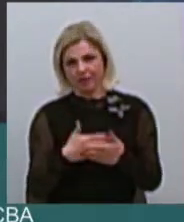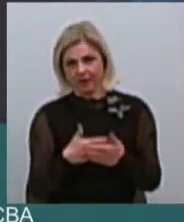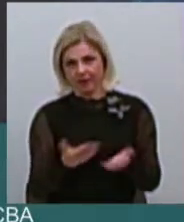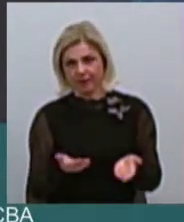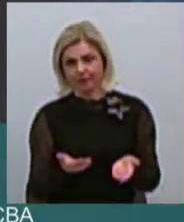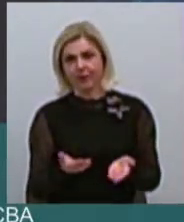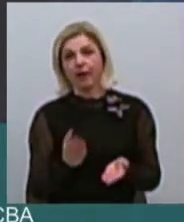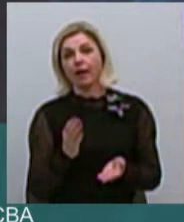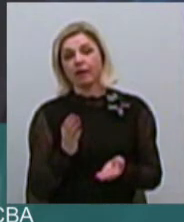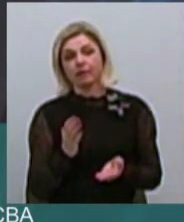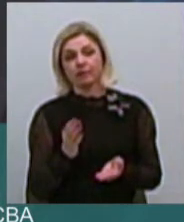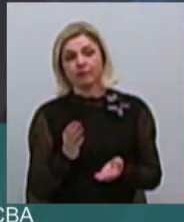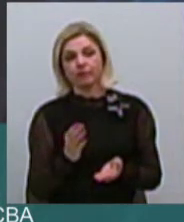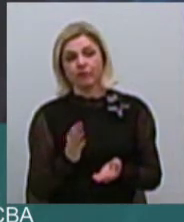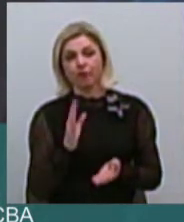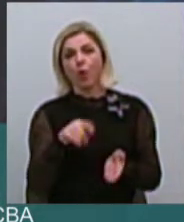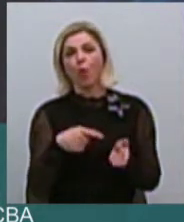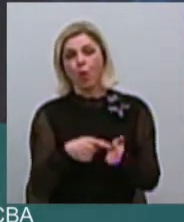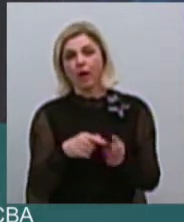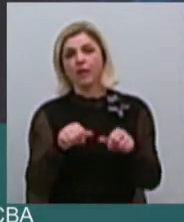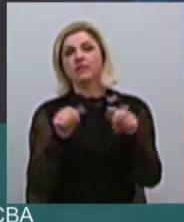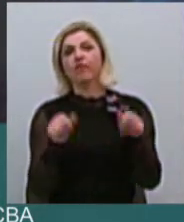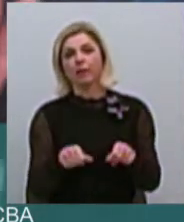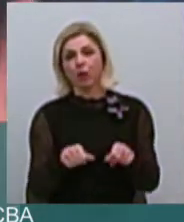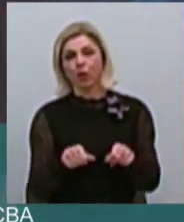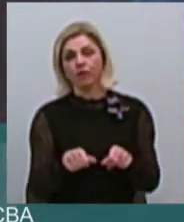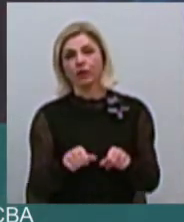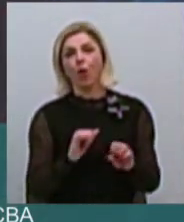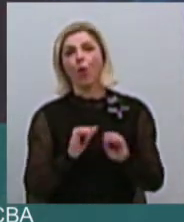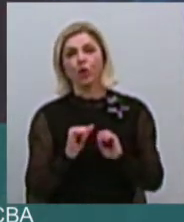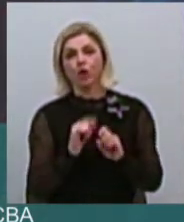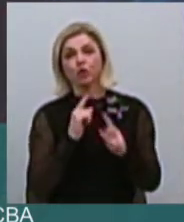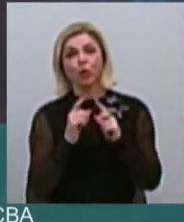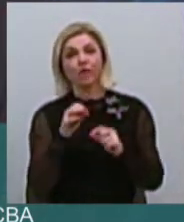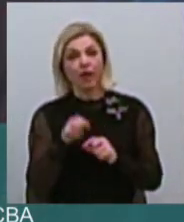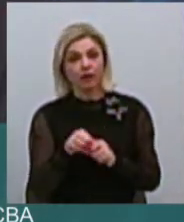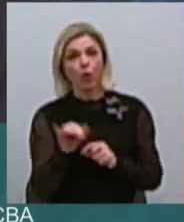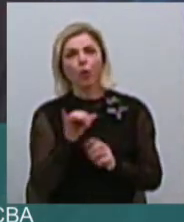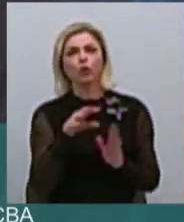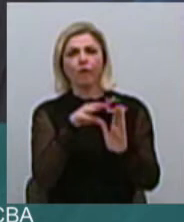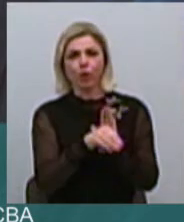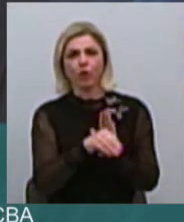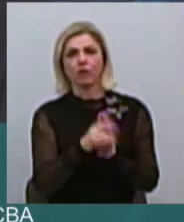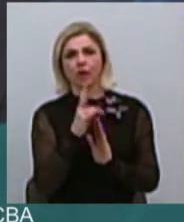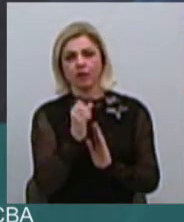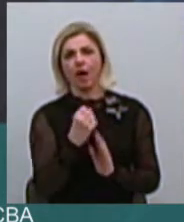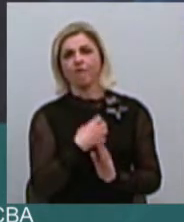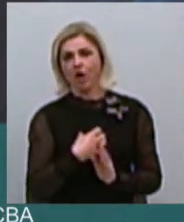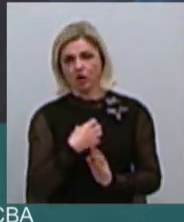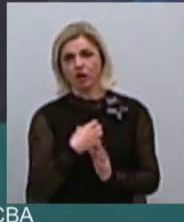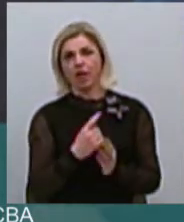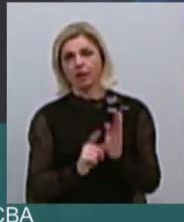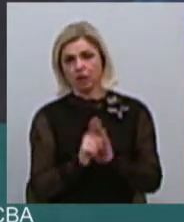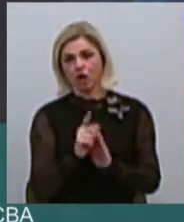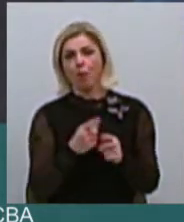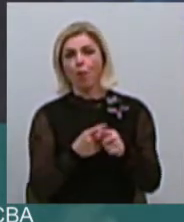Т.е. в городі сформуваний координаційний совет, куди входять на паритетних началах, т.е. половина